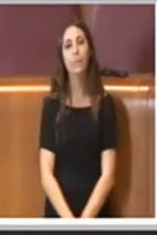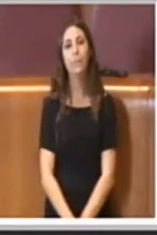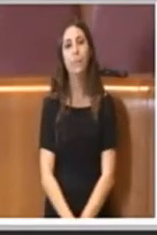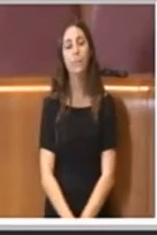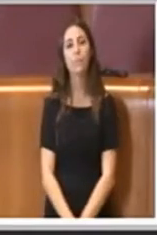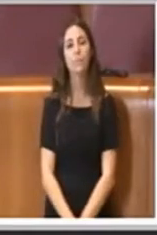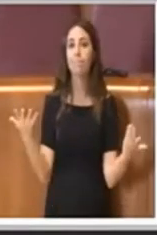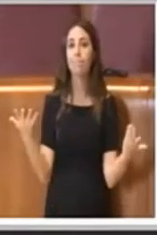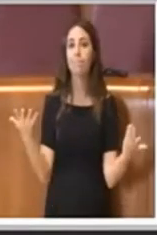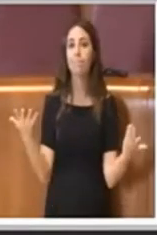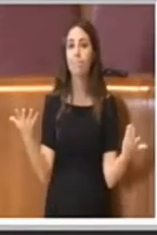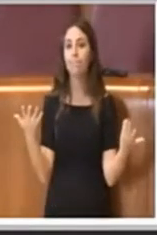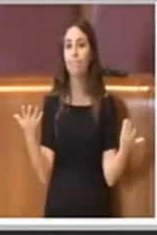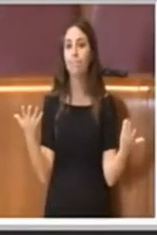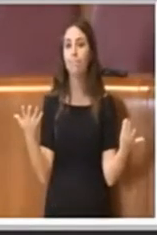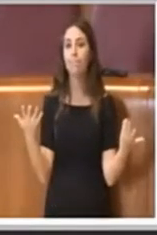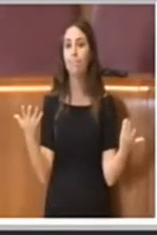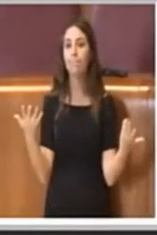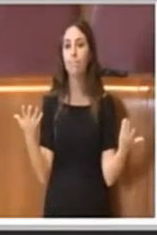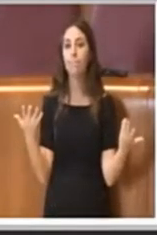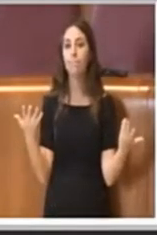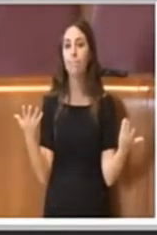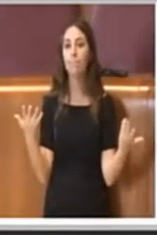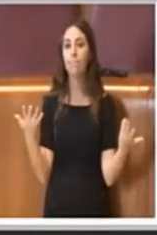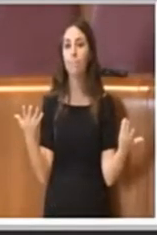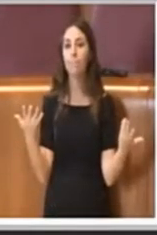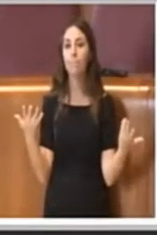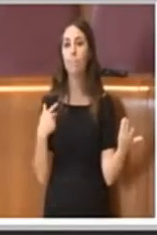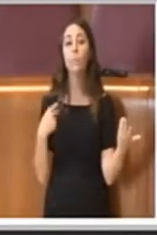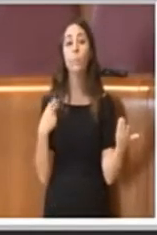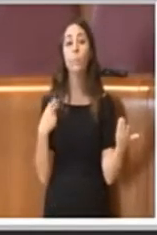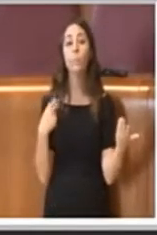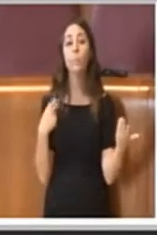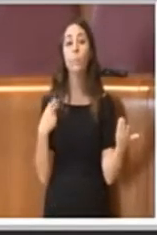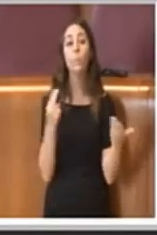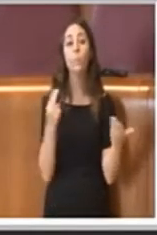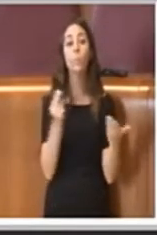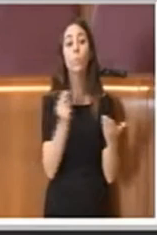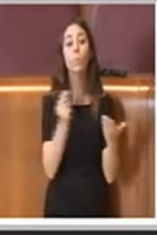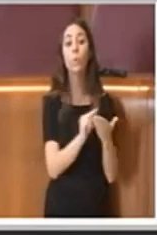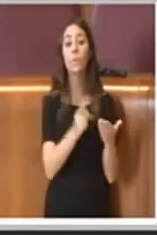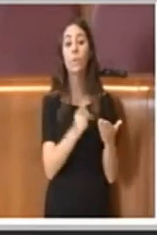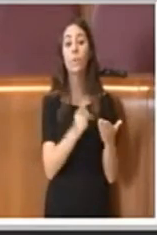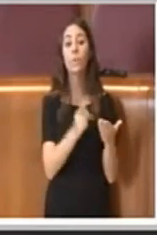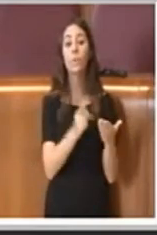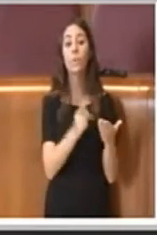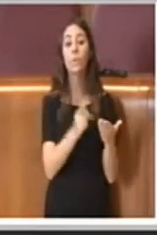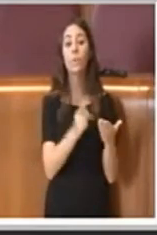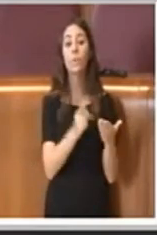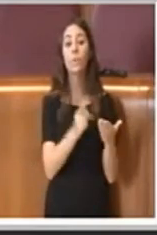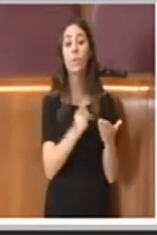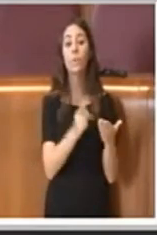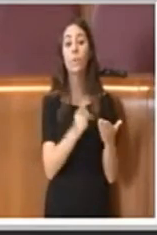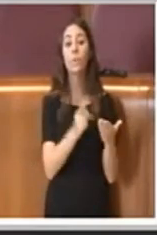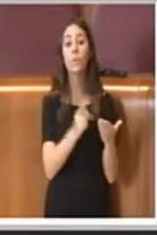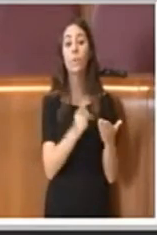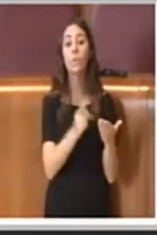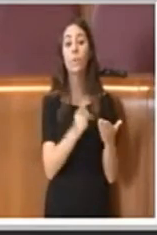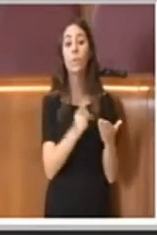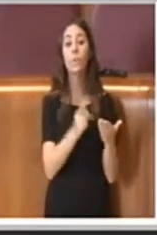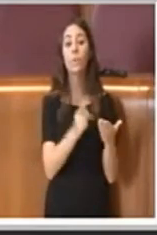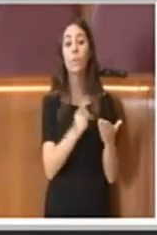Però non hanno sottoscritto questi ma hanno preso il contenuto e ne hanno formulato e